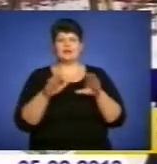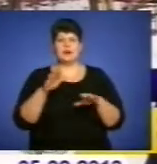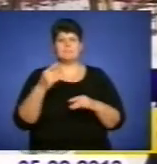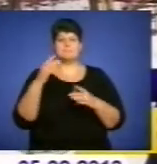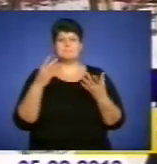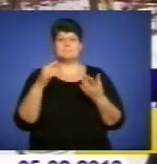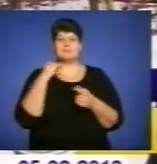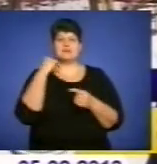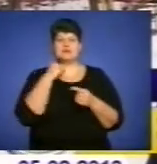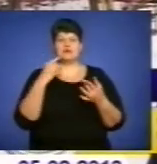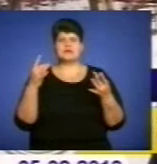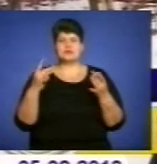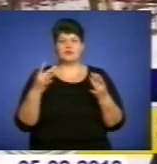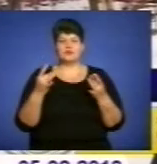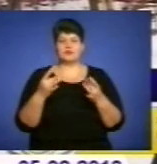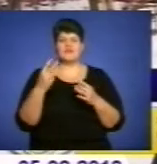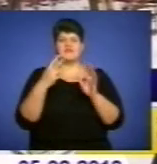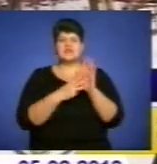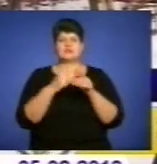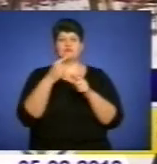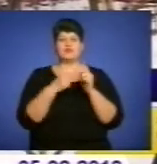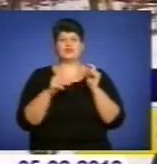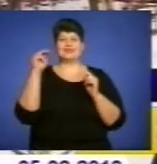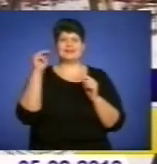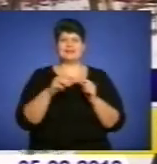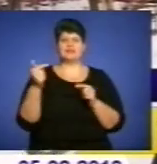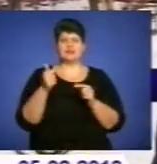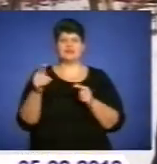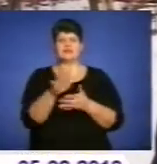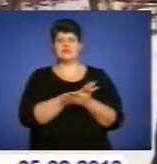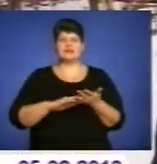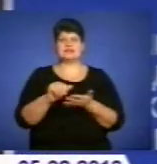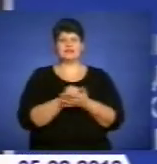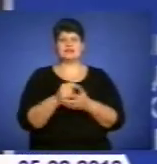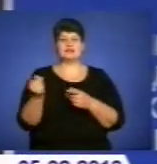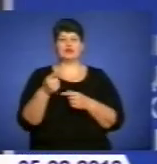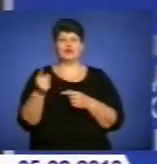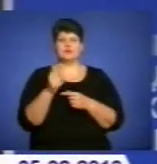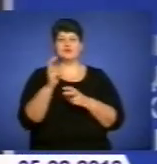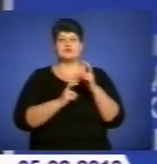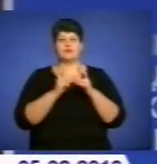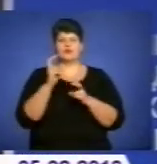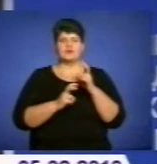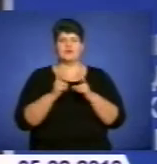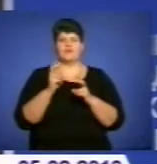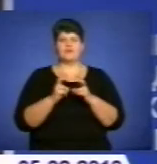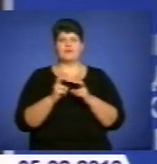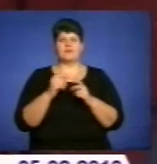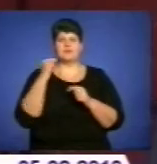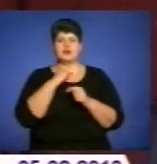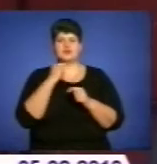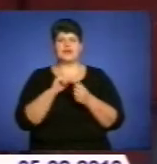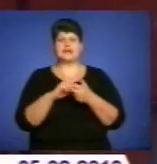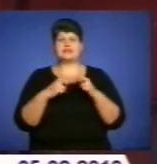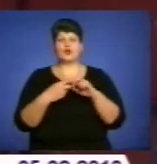на загальну суму 8,5 тисяч гривень. Дана сировина утилізована на Тернопільському заводі з виробництва м'яса кісткового борошна.